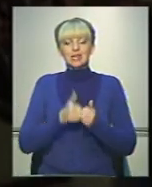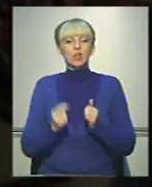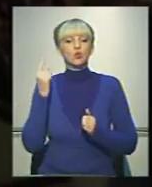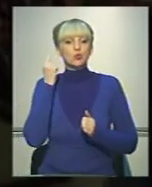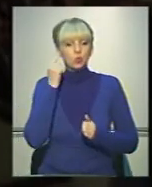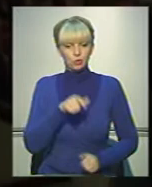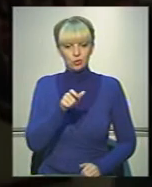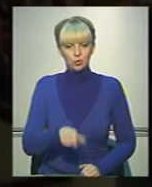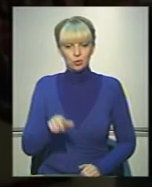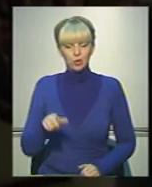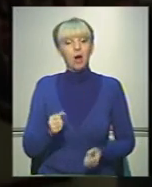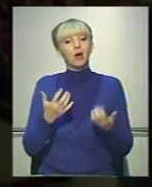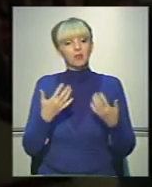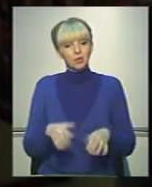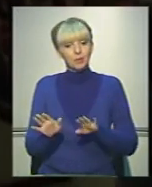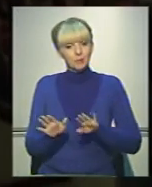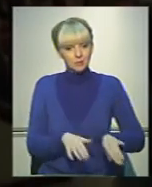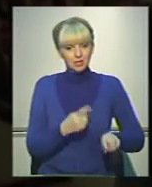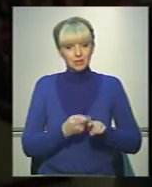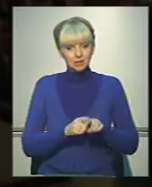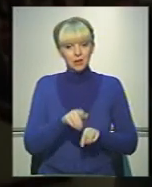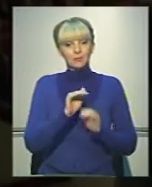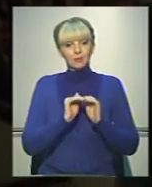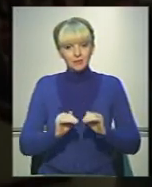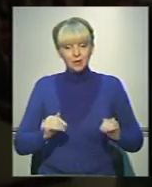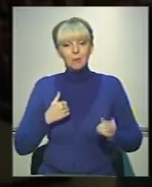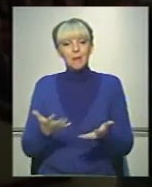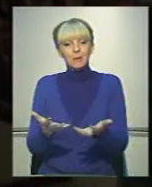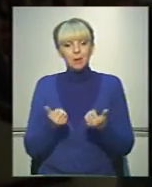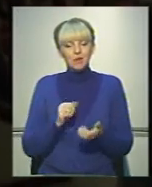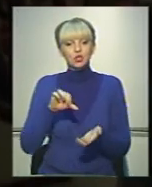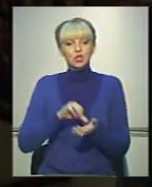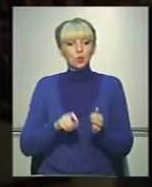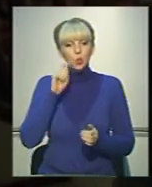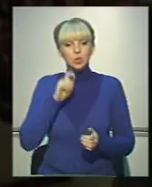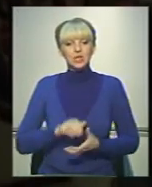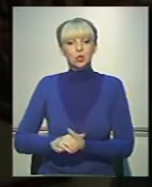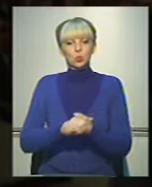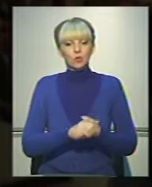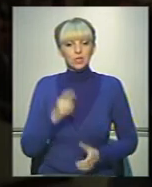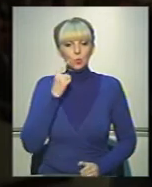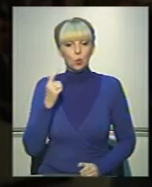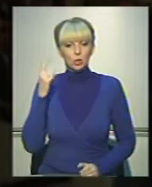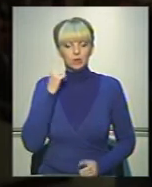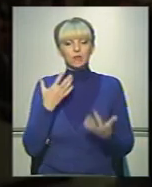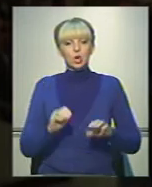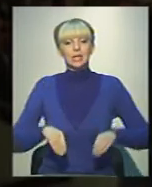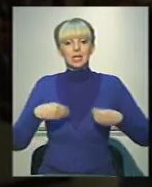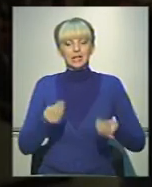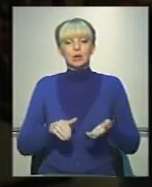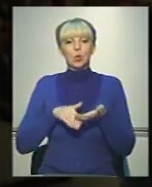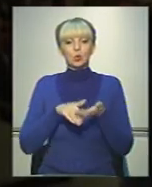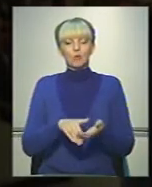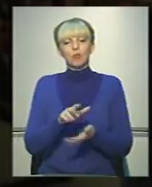чуючих людей. А вже після цього ці діти, ми приймаємо їх в члени Українського товариства «Глухих» і вже надаємо їм